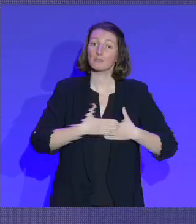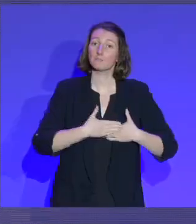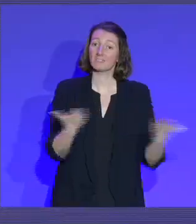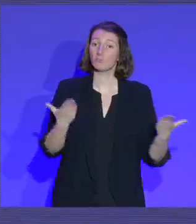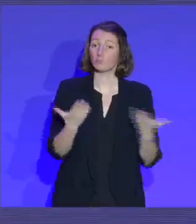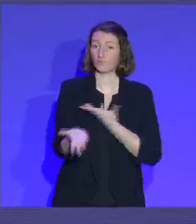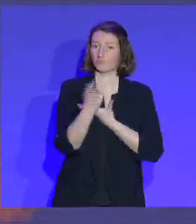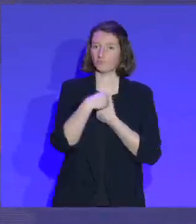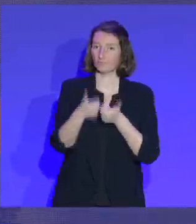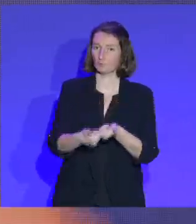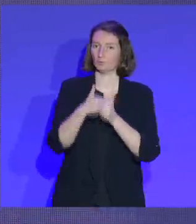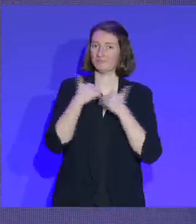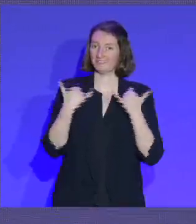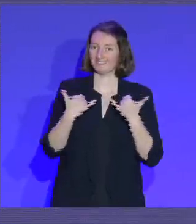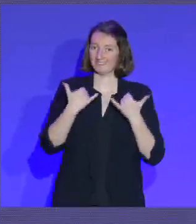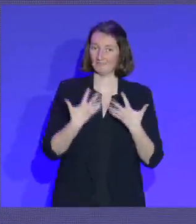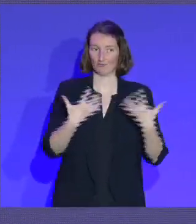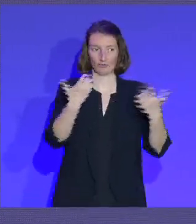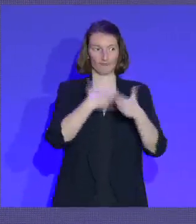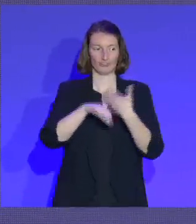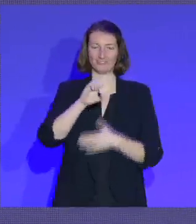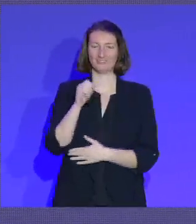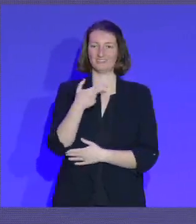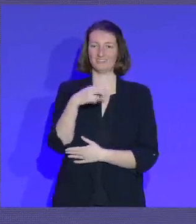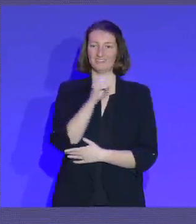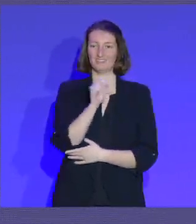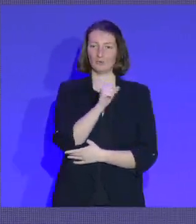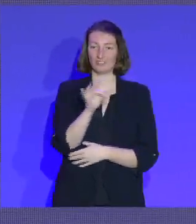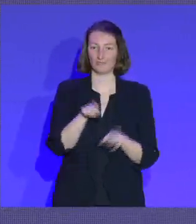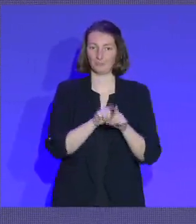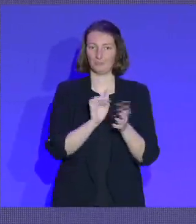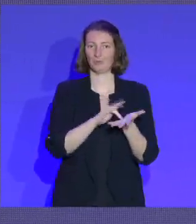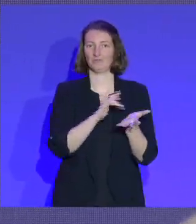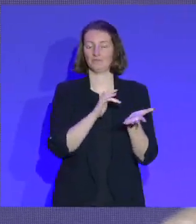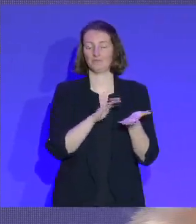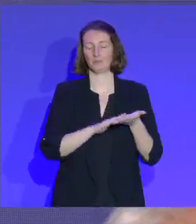de nous avoir suivis ici au comité olympique et de nous avoir suivis aussi sur Sport en France. Très bonne fin de